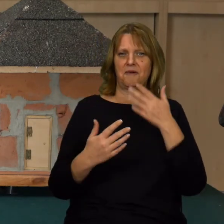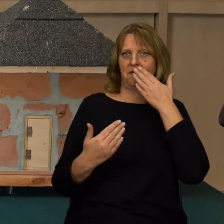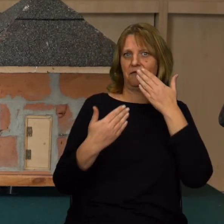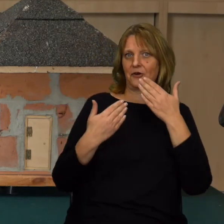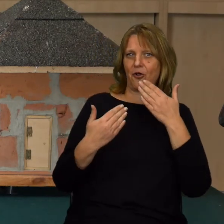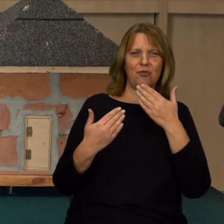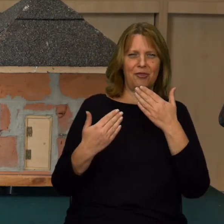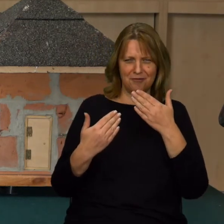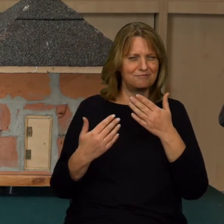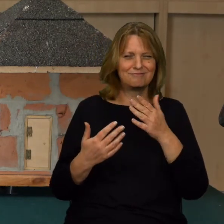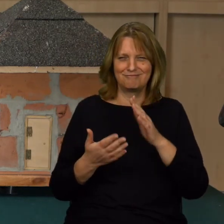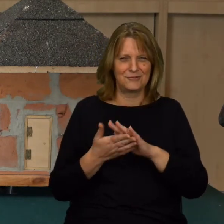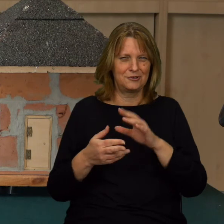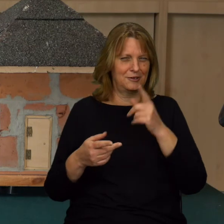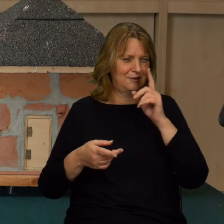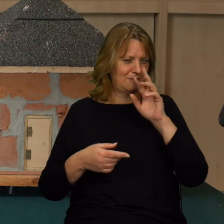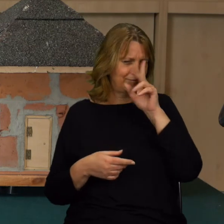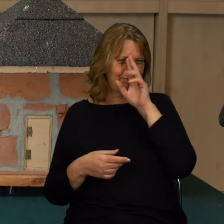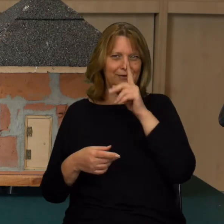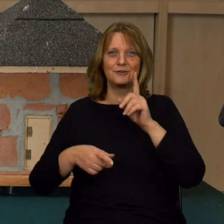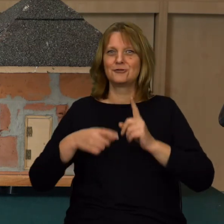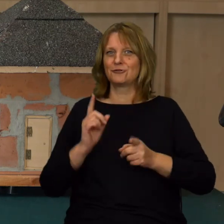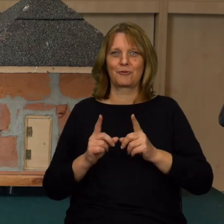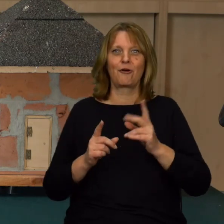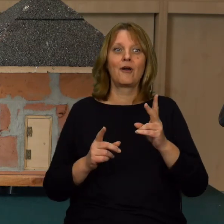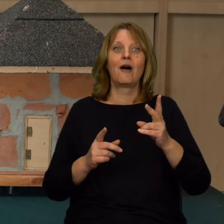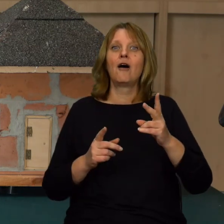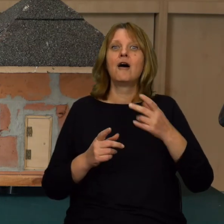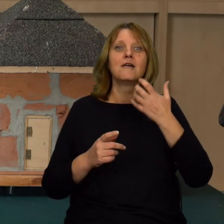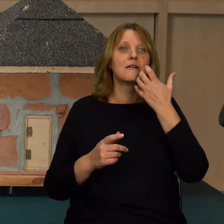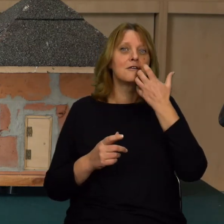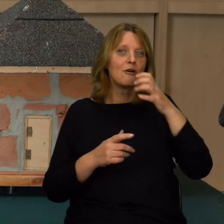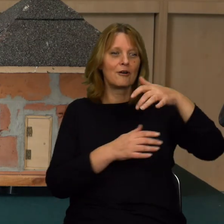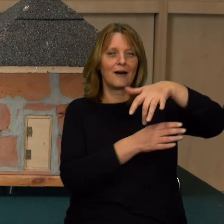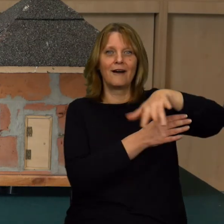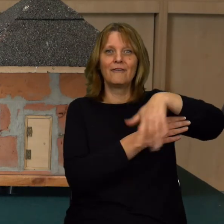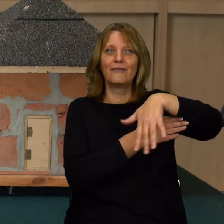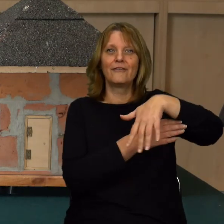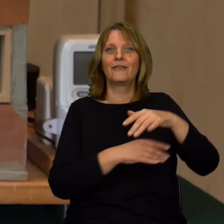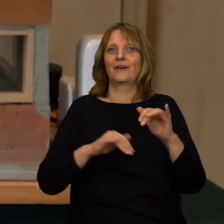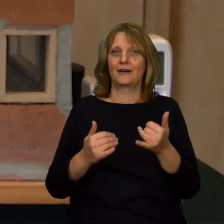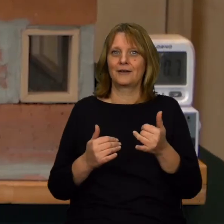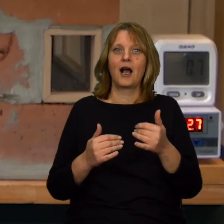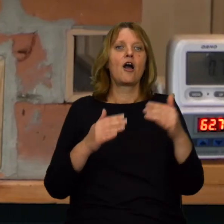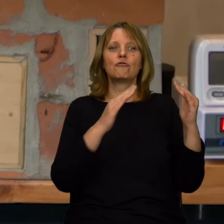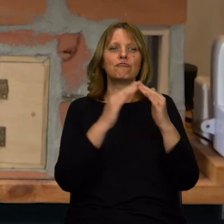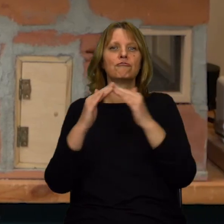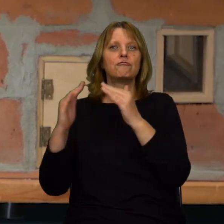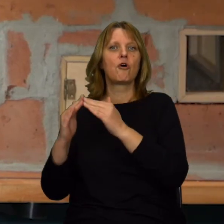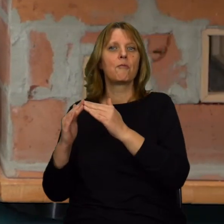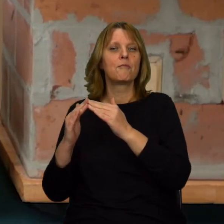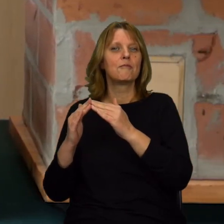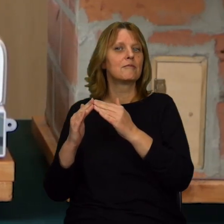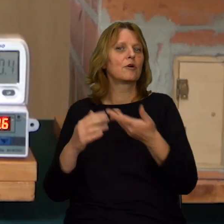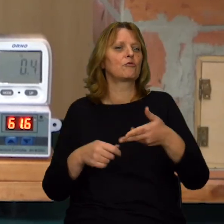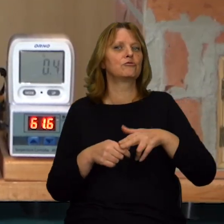wydaje mi się, że możemy bez problemu rozpoznać, który będzie najbardziej gorący na zewnątrz. Jak myślicie, który